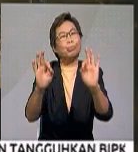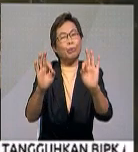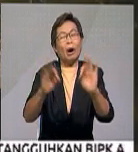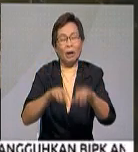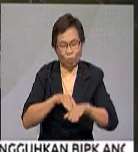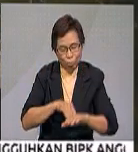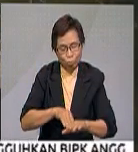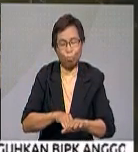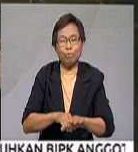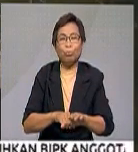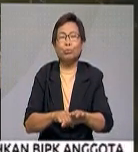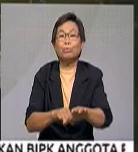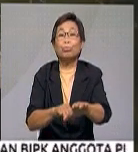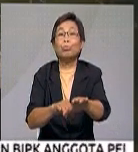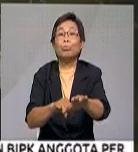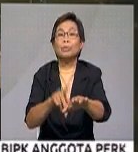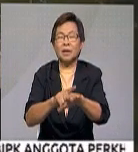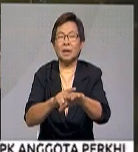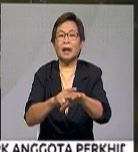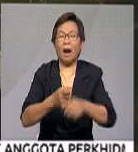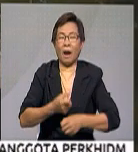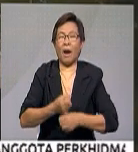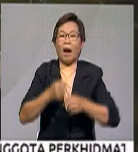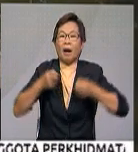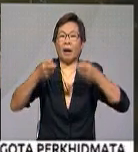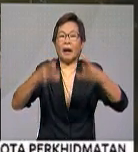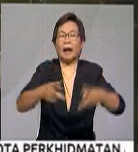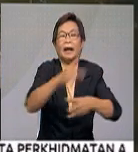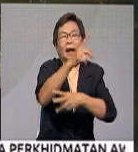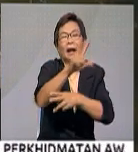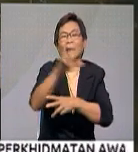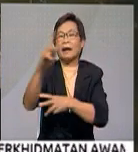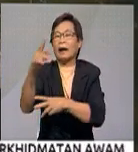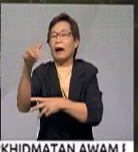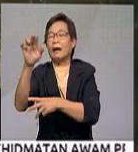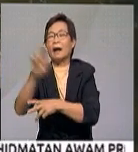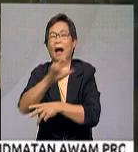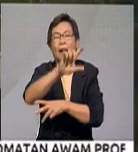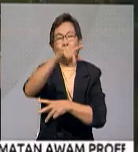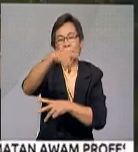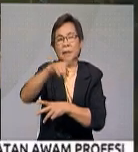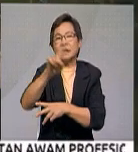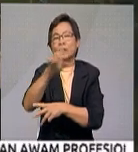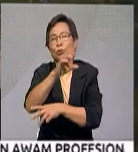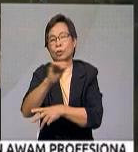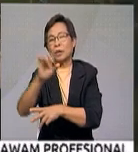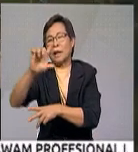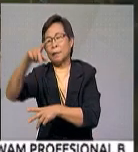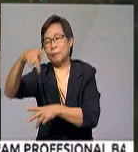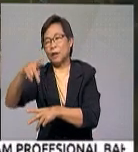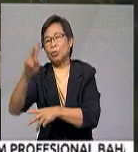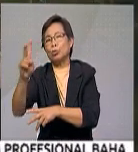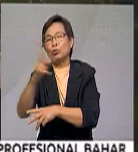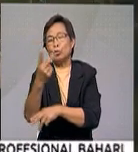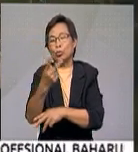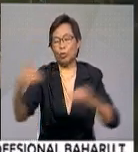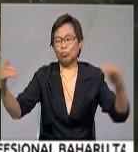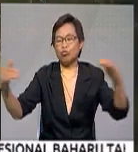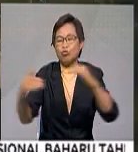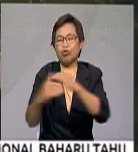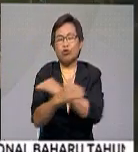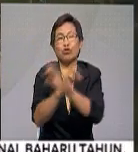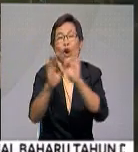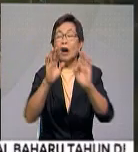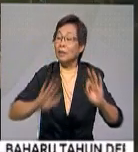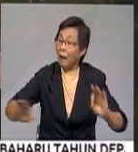juga dilaporkan masih lagi lancar di Sepanjal Luburaya KL Karak, LPT1 serta LPT2 di kedua-dua arah. Jadi pada